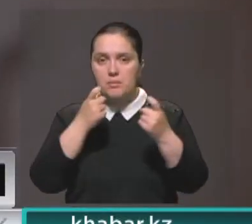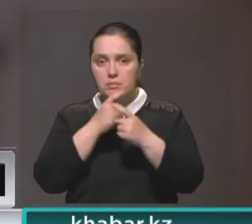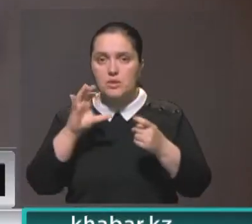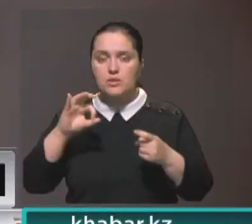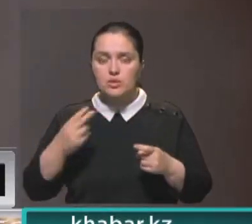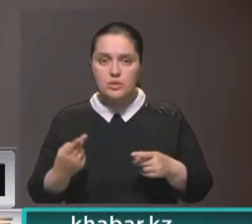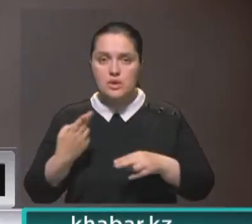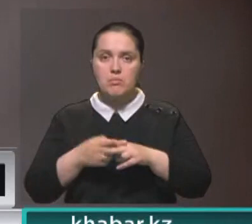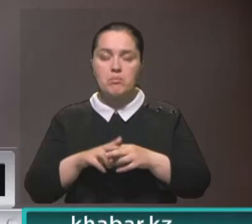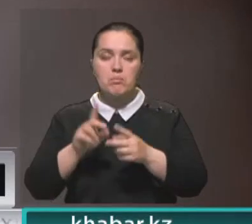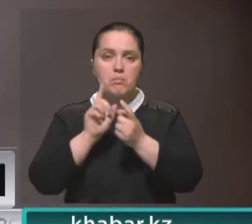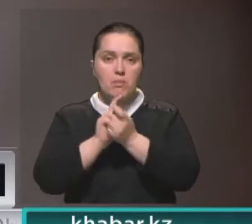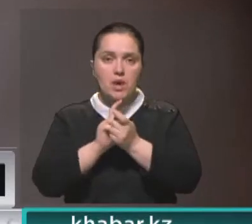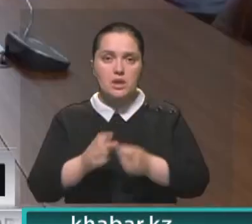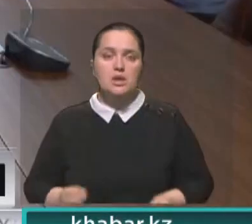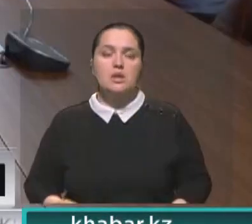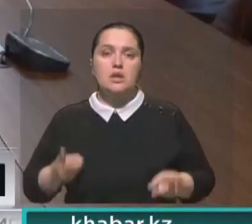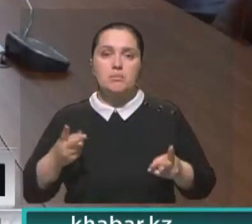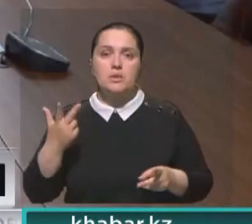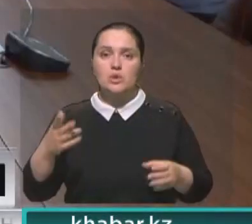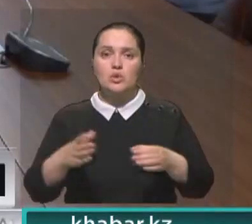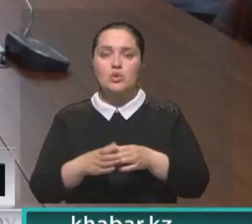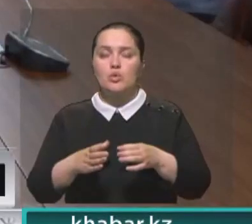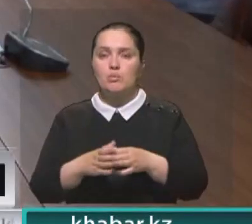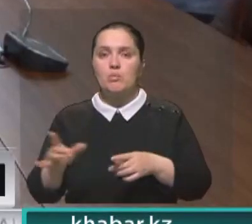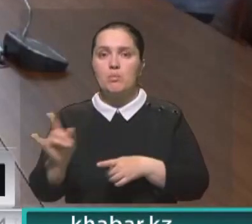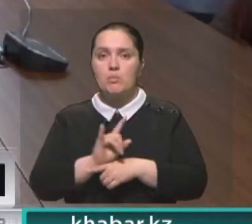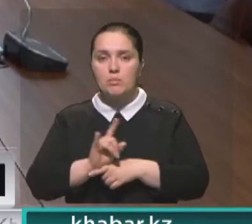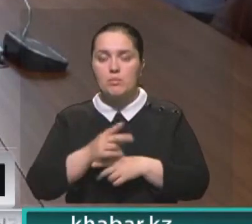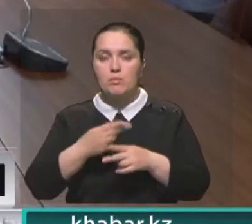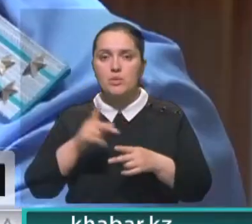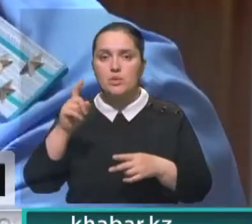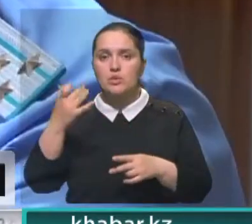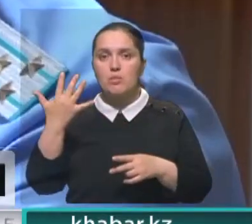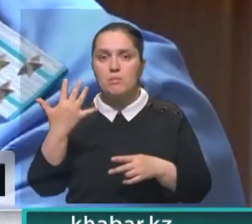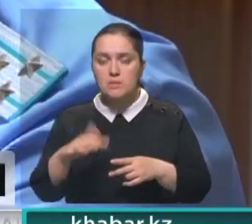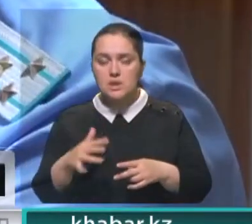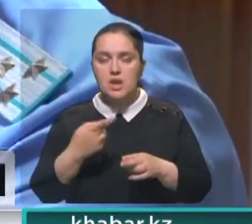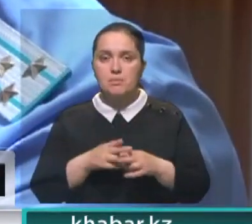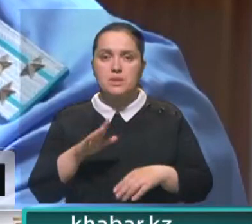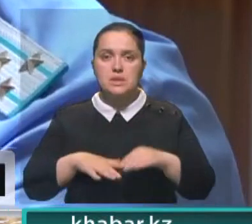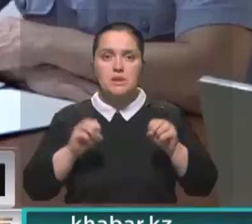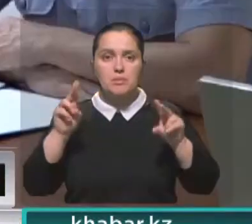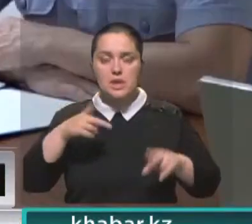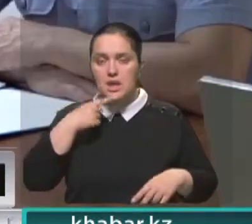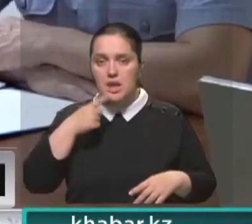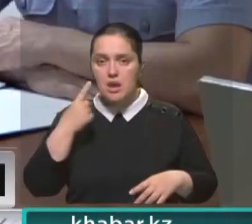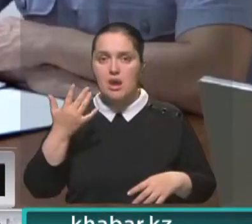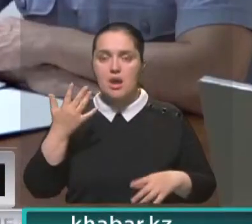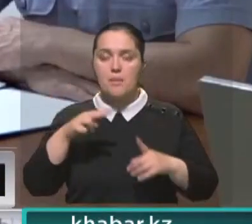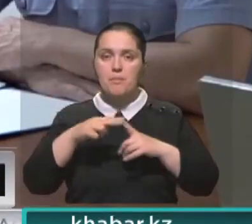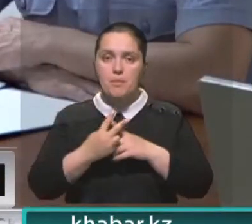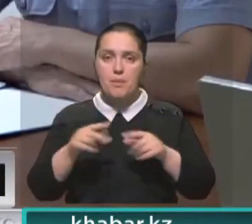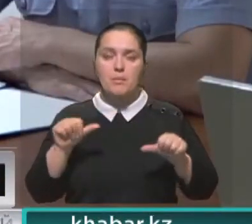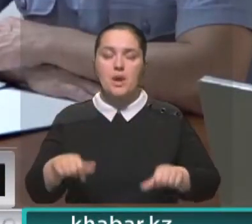борцы с киберпреступностью задержали три группы интернет-мошенников. Они совершили 150 эпизодов. Специалисты говорят, половину зарегистрированных